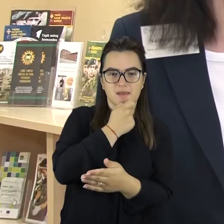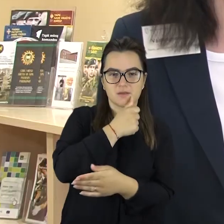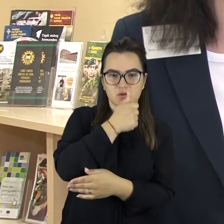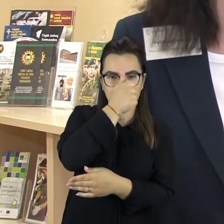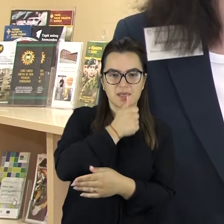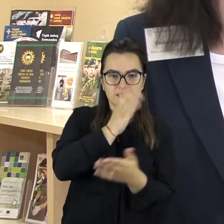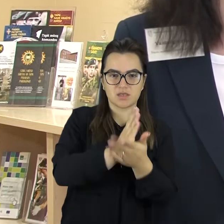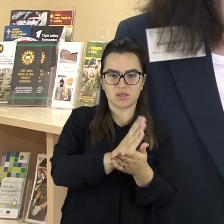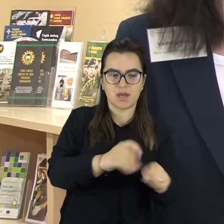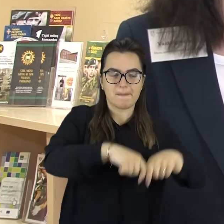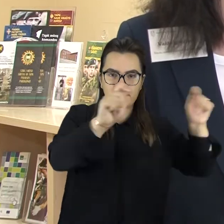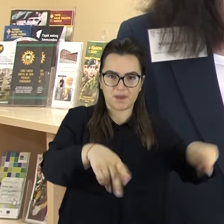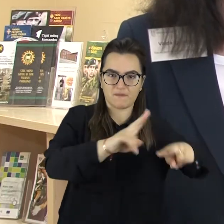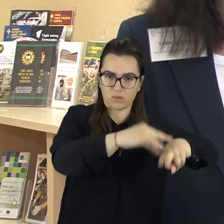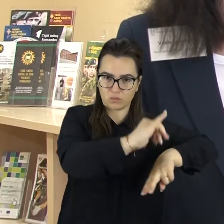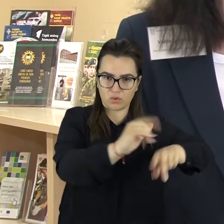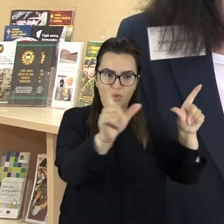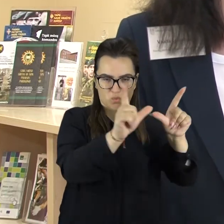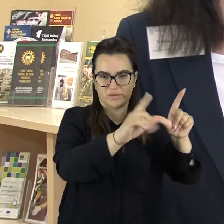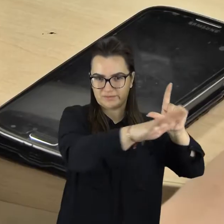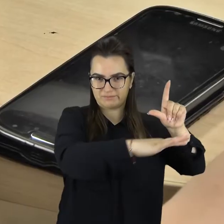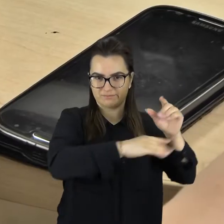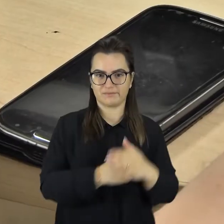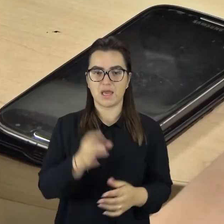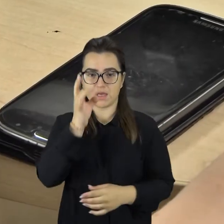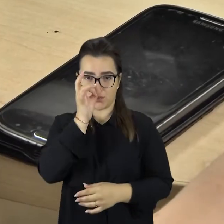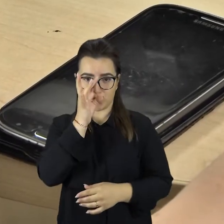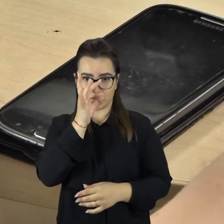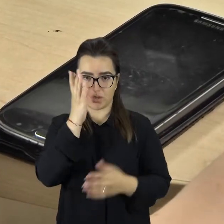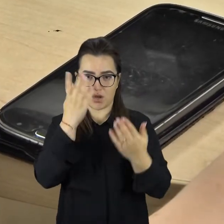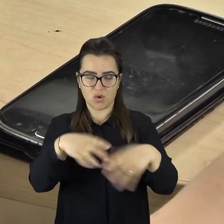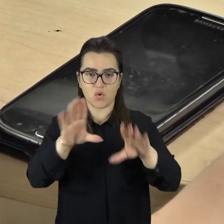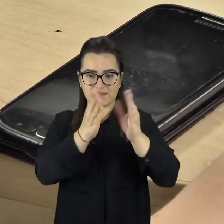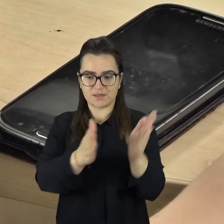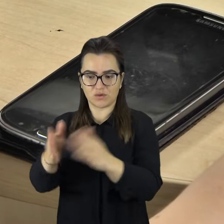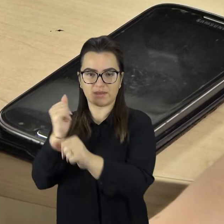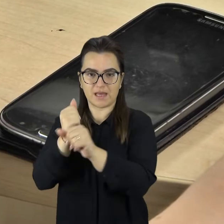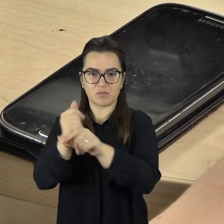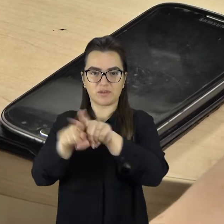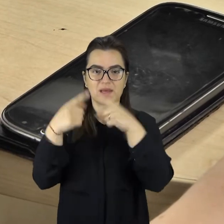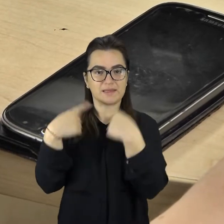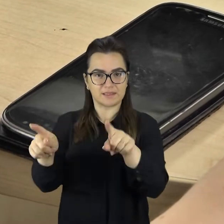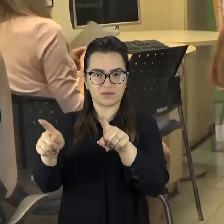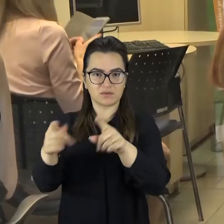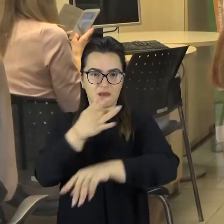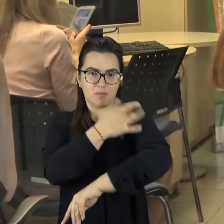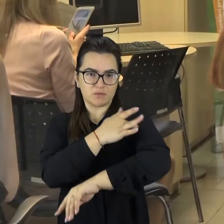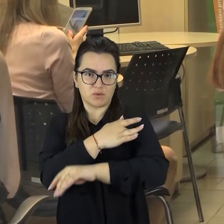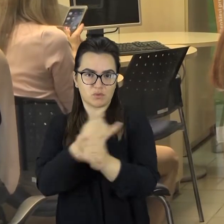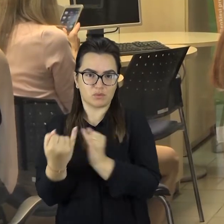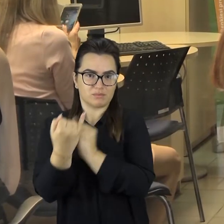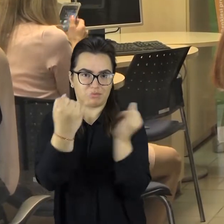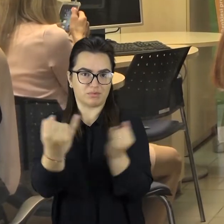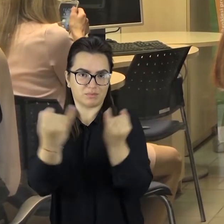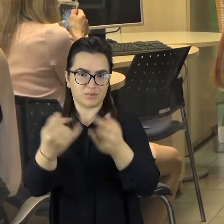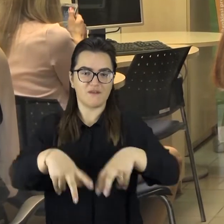mėnesį startuoja ir prasideda žemės ūkios sektoriuje. Taip pat nuo gegužės mėnesio sezoninius darbus įmasiūlyti į vairios paslaugų